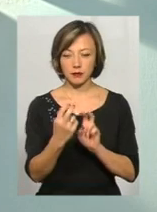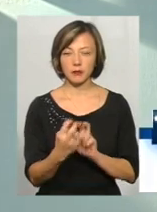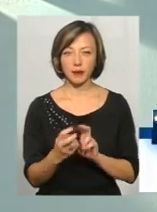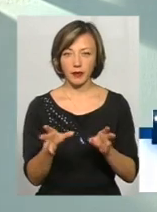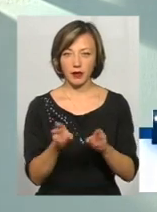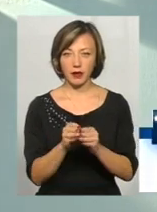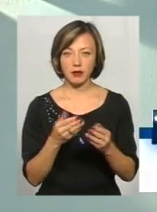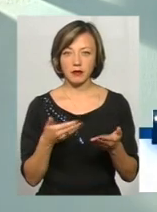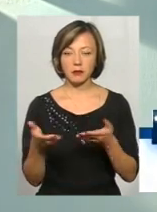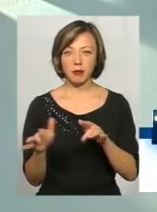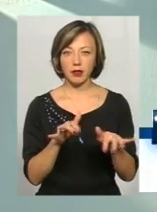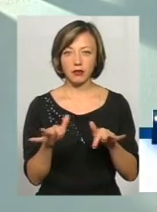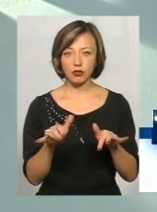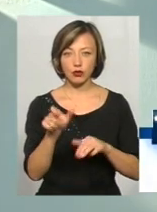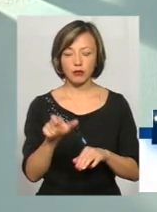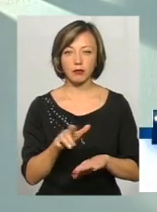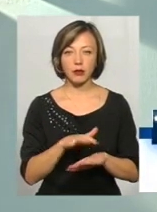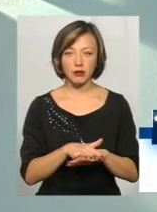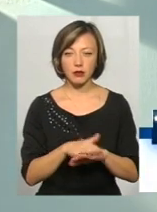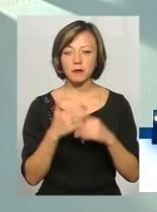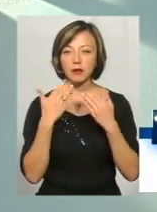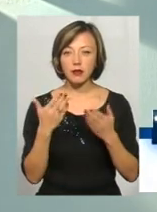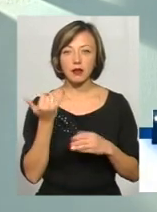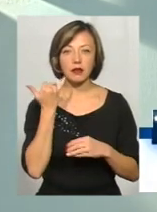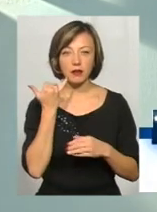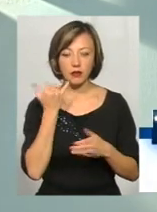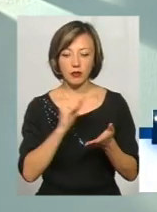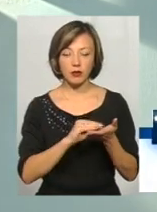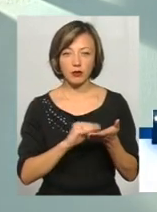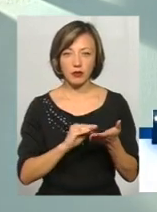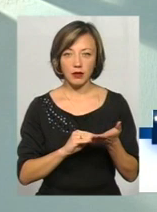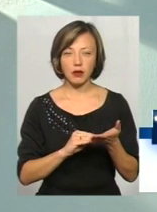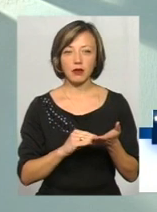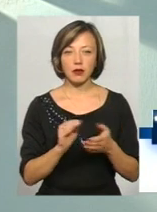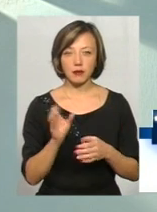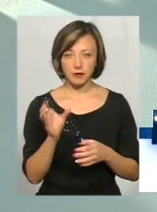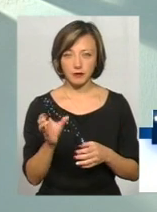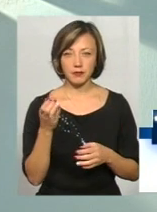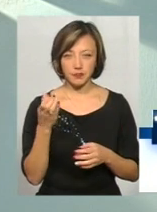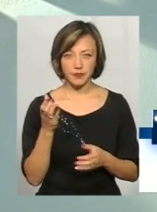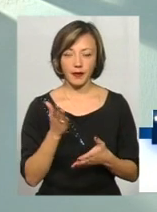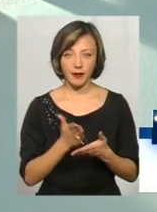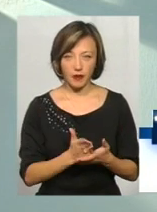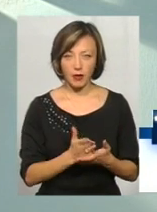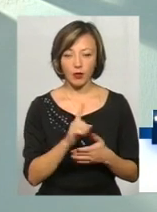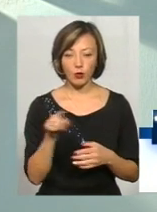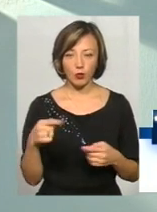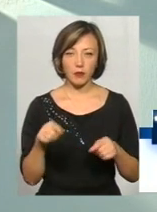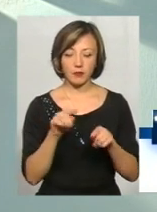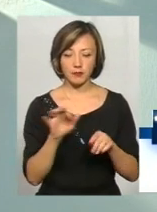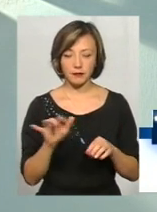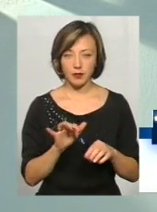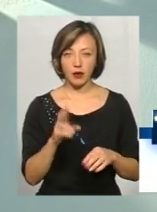працює, спілкується з менеджером, то його питає, який ваш телефон, то йому каже, от мій телефон при мені, номер такий, то